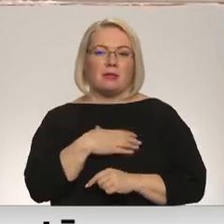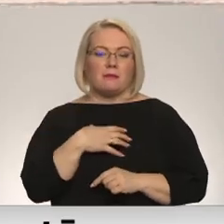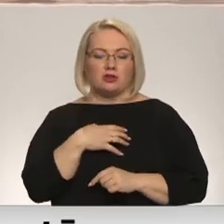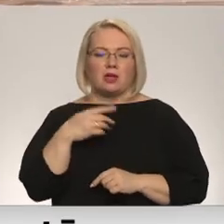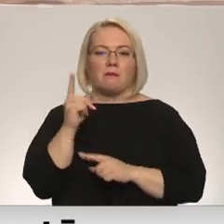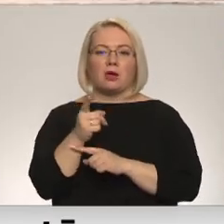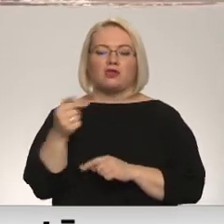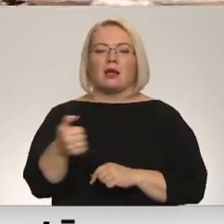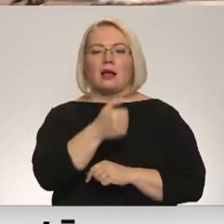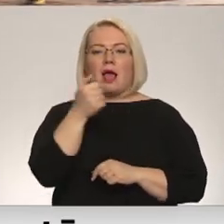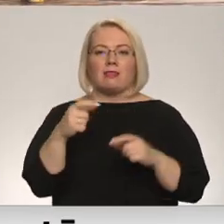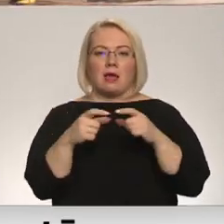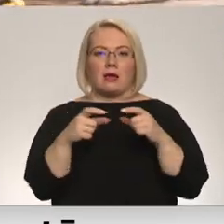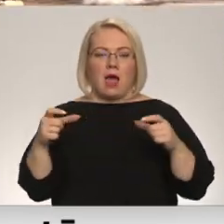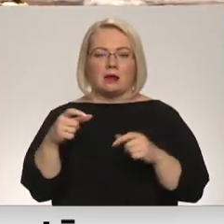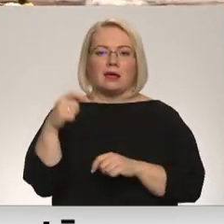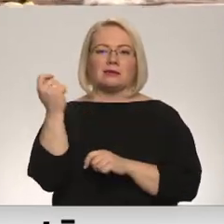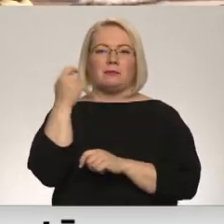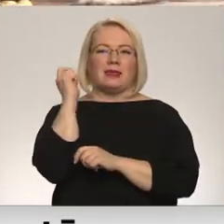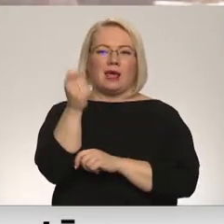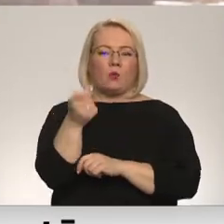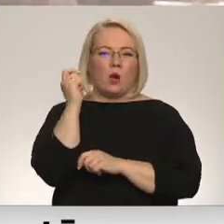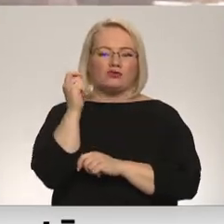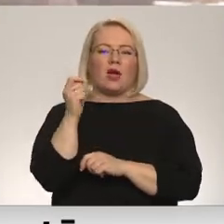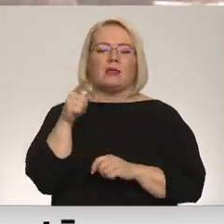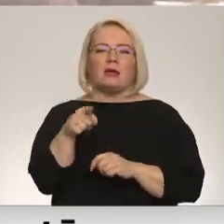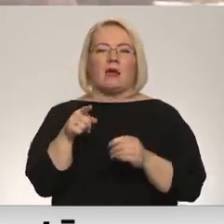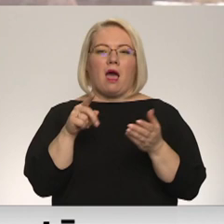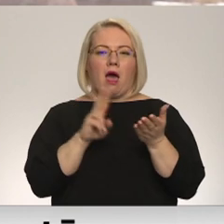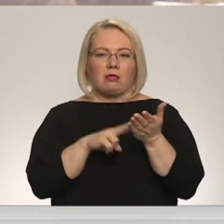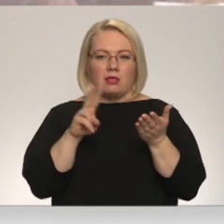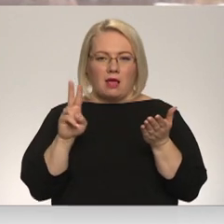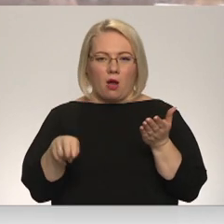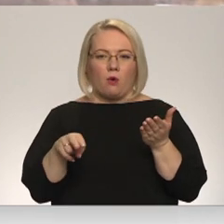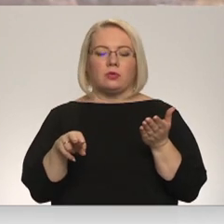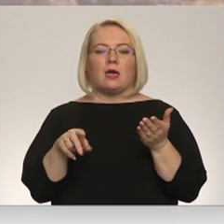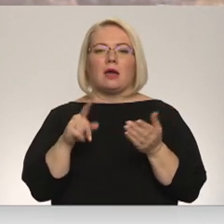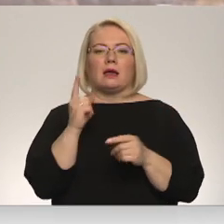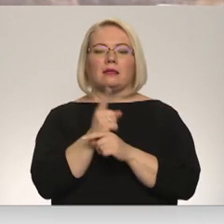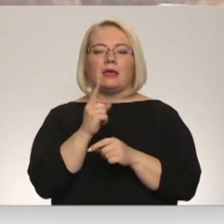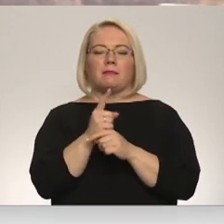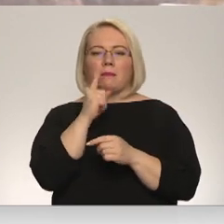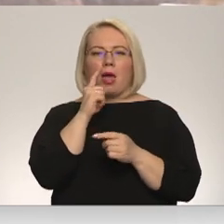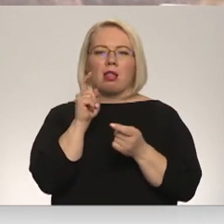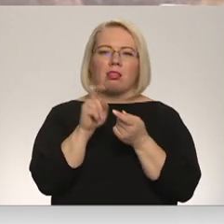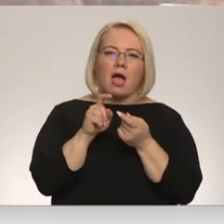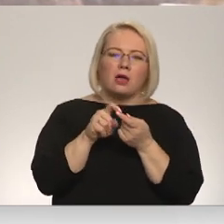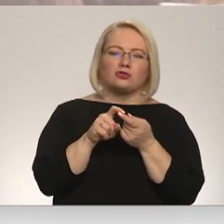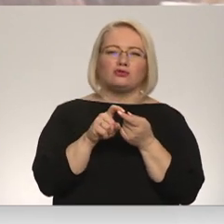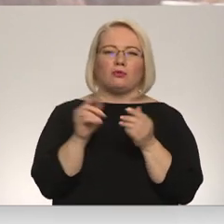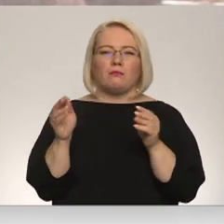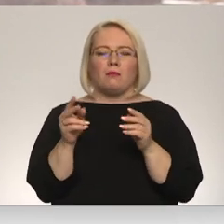gada kārte. Spiningošana arī atjauta pašlaik ir ar izņēmumu, kad nedrīz lomā paturēt lašu un taimīgs, kā tas bija